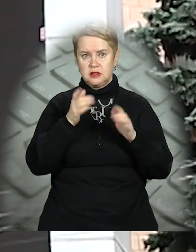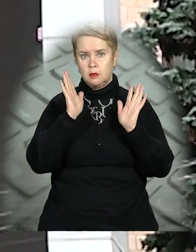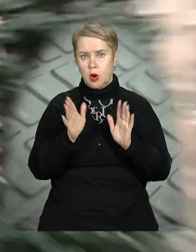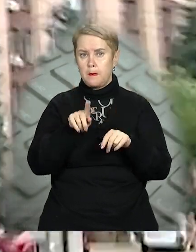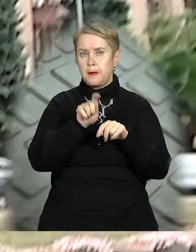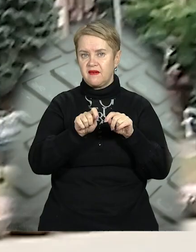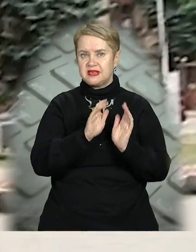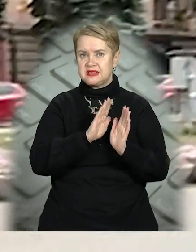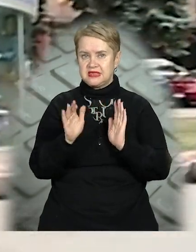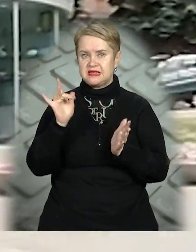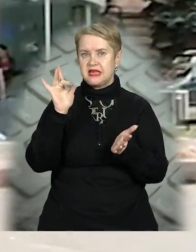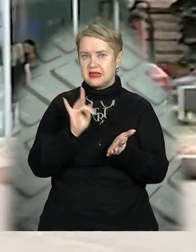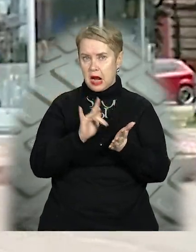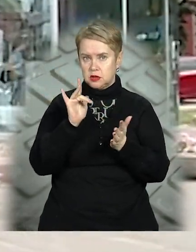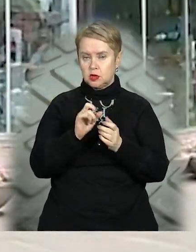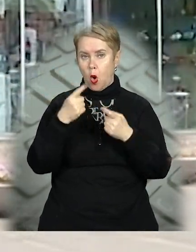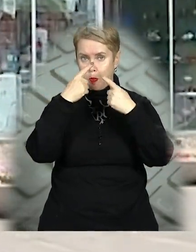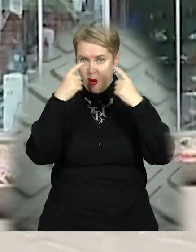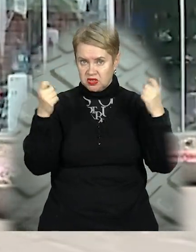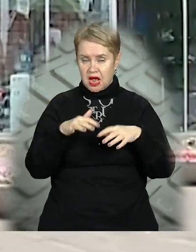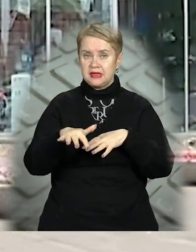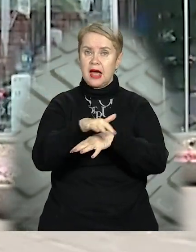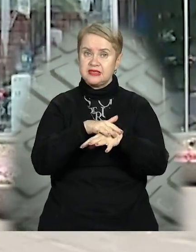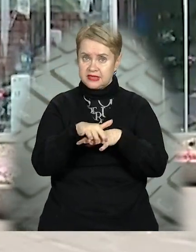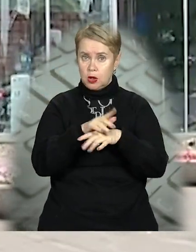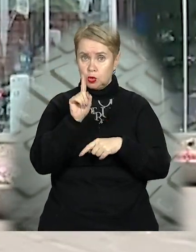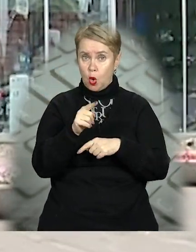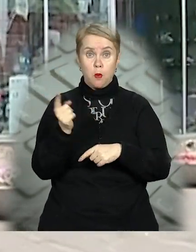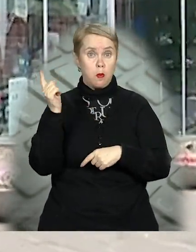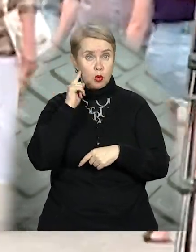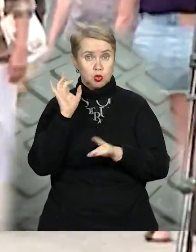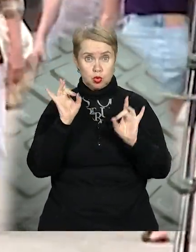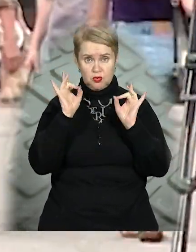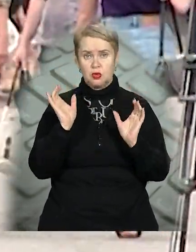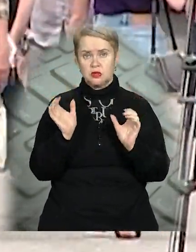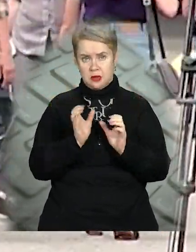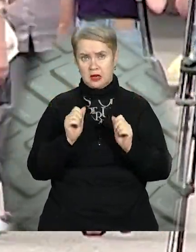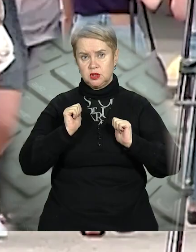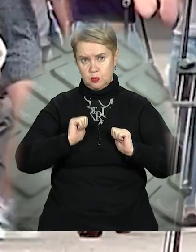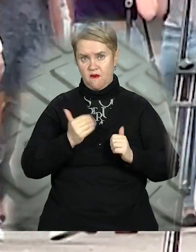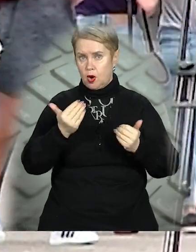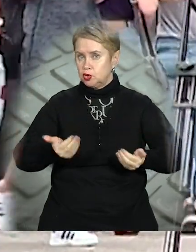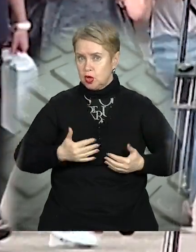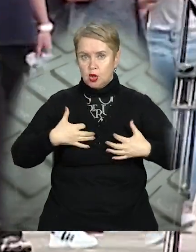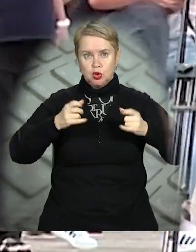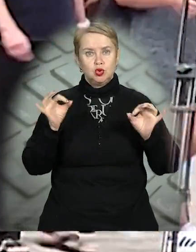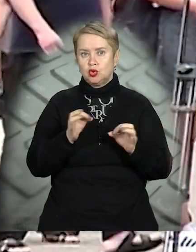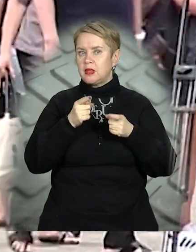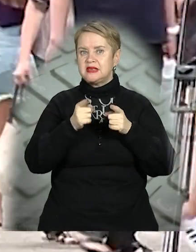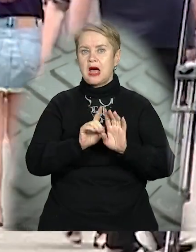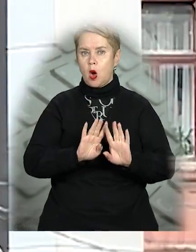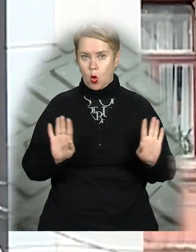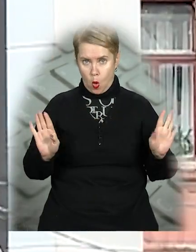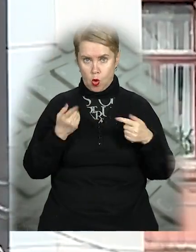лише перевірка системи централізованого оповіщення населення. Тож, почувши звук, зберігайте спокій. Вашому життю та здоров'ю нічого не